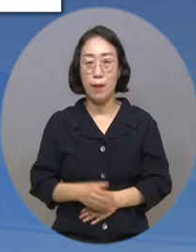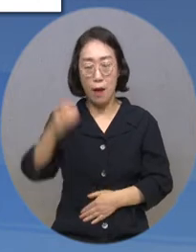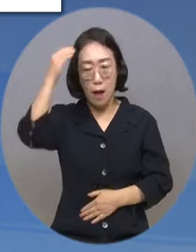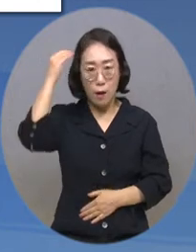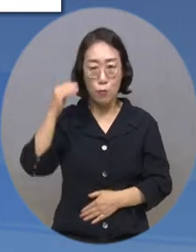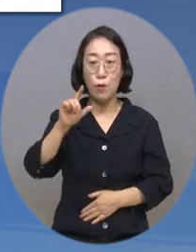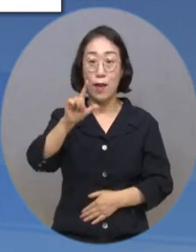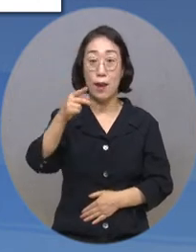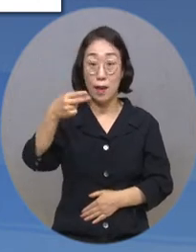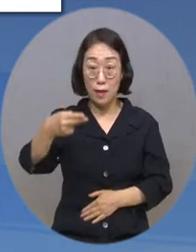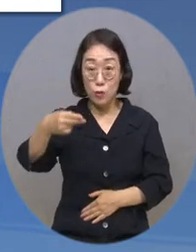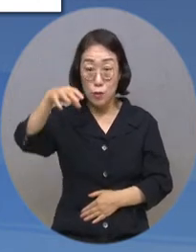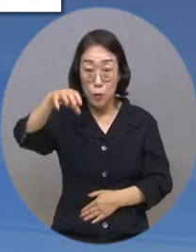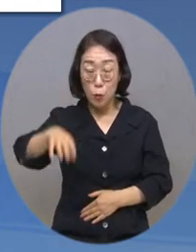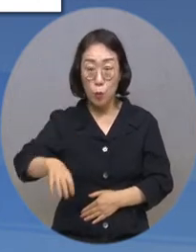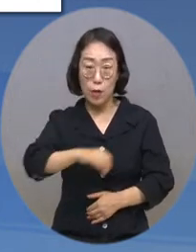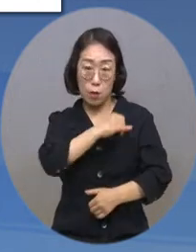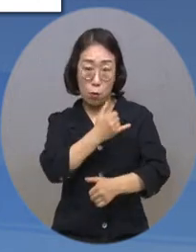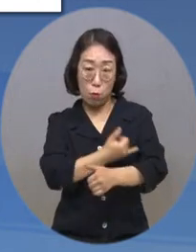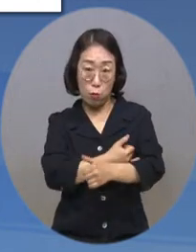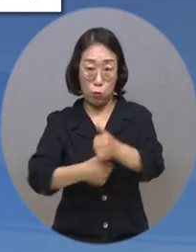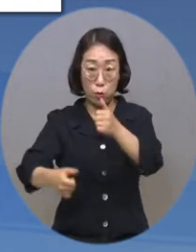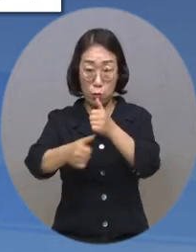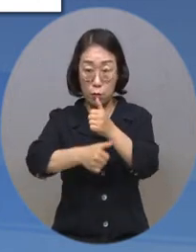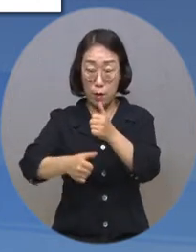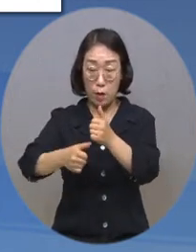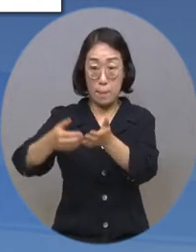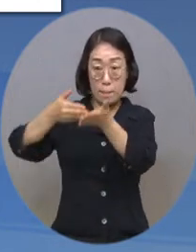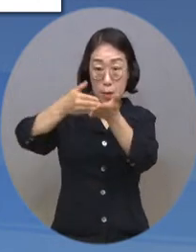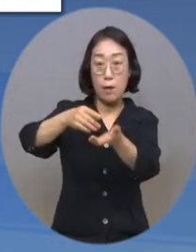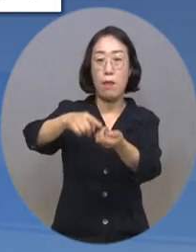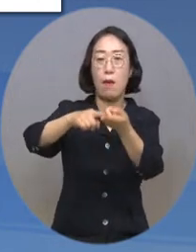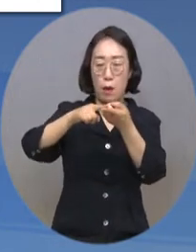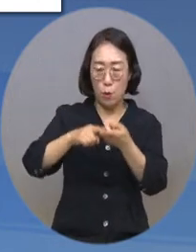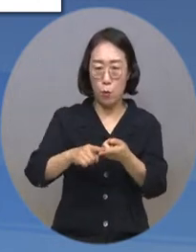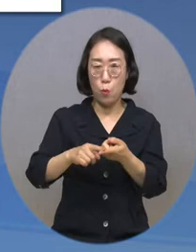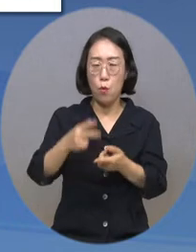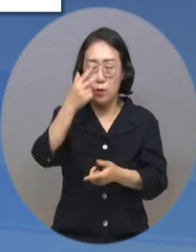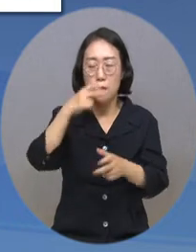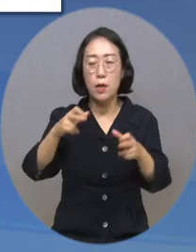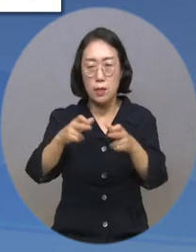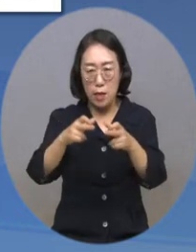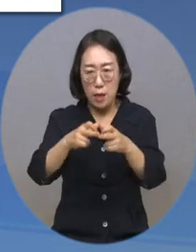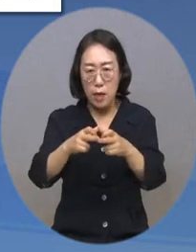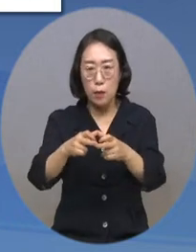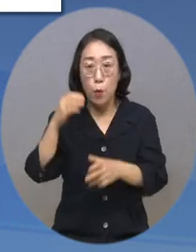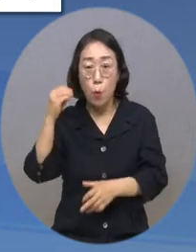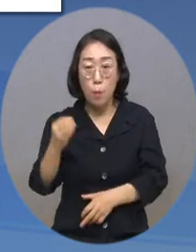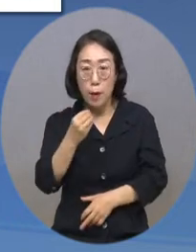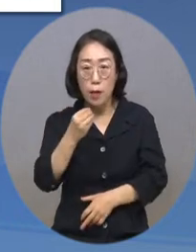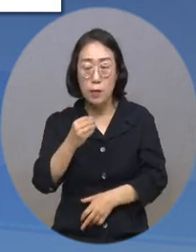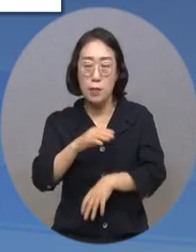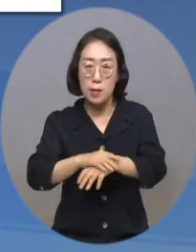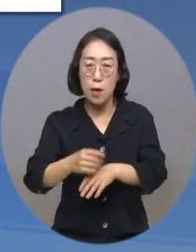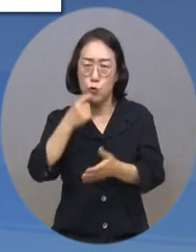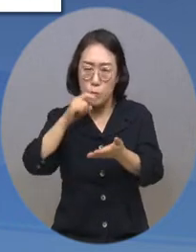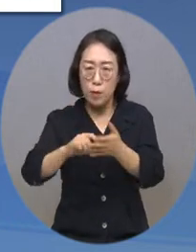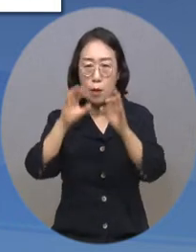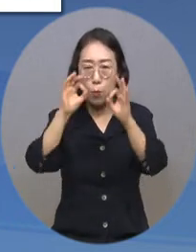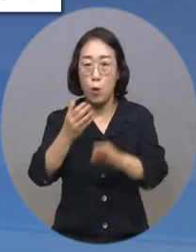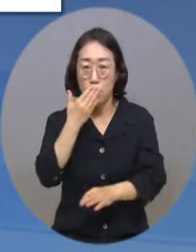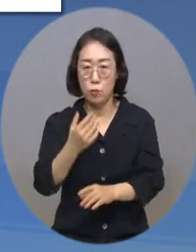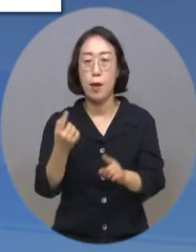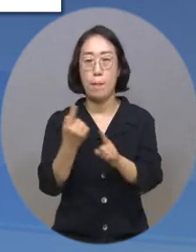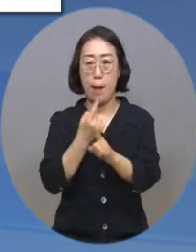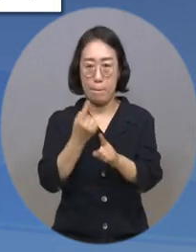한국토지주택공사가 국가인권위원회의 권고를 수용해 시각장애인도 LH청약센터 홈페이지를 이용할 수 있도록 개선하기로